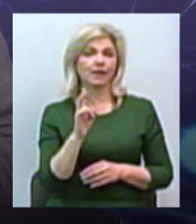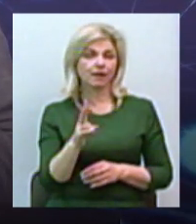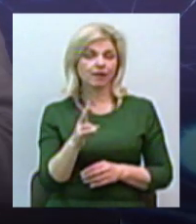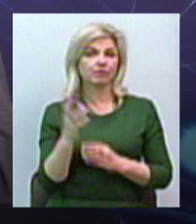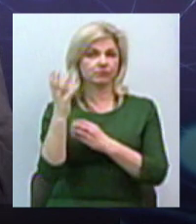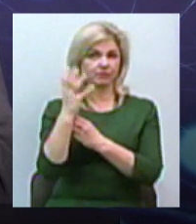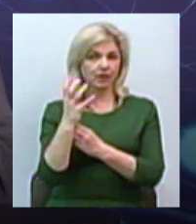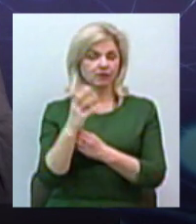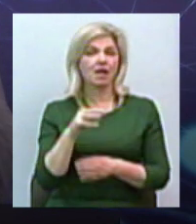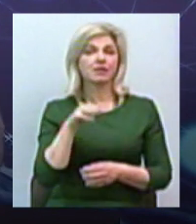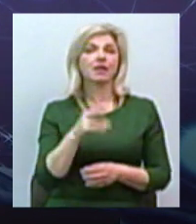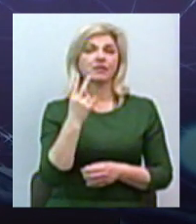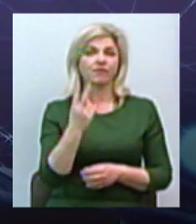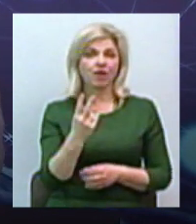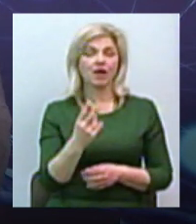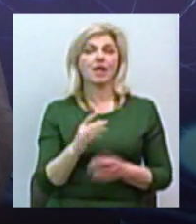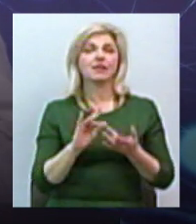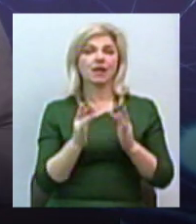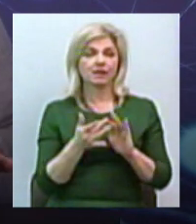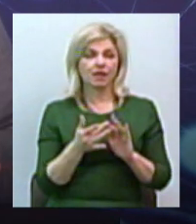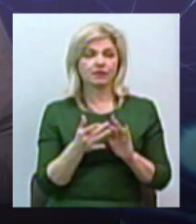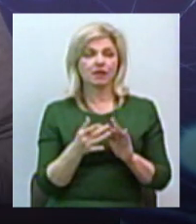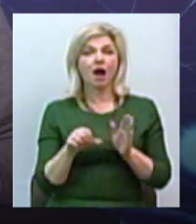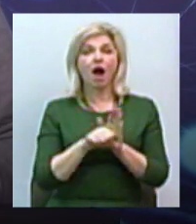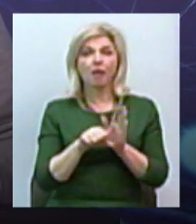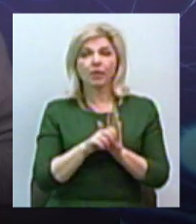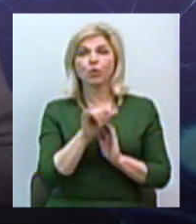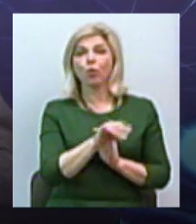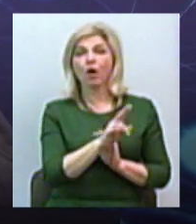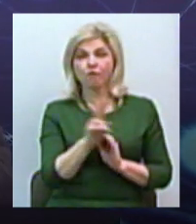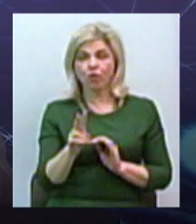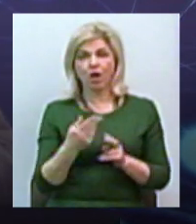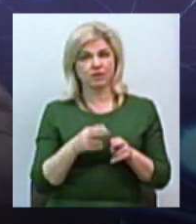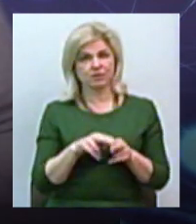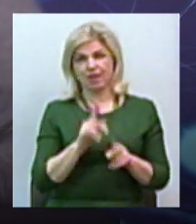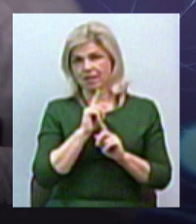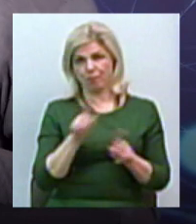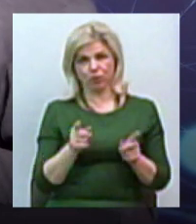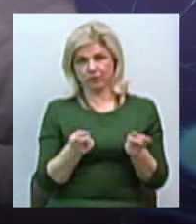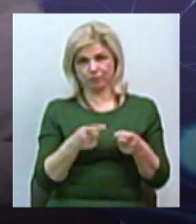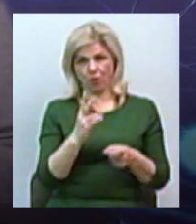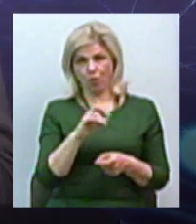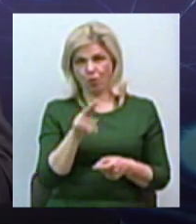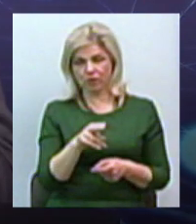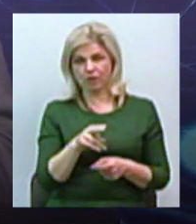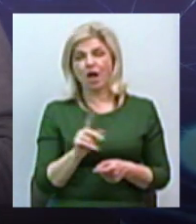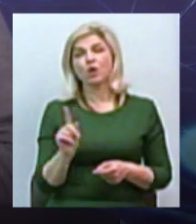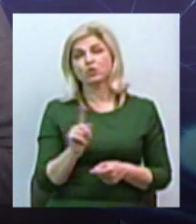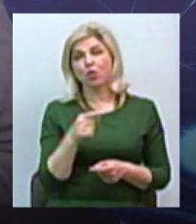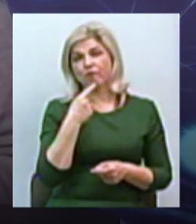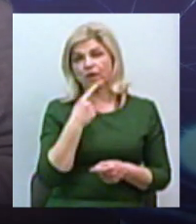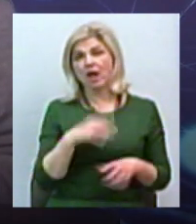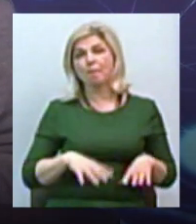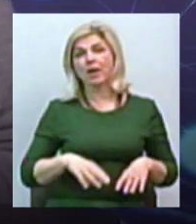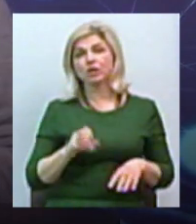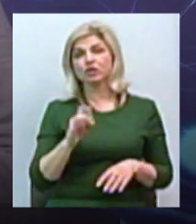Т2, кабельні оператори, інтернет, тут воно цього не торкається. Те, що казали менеджери